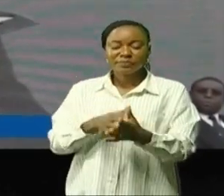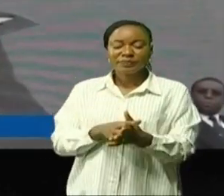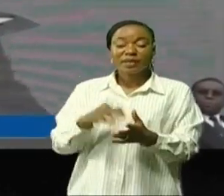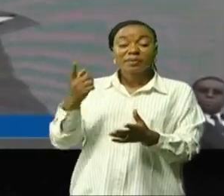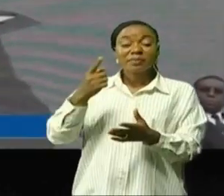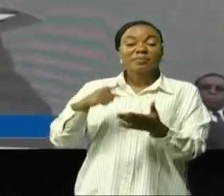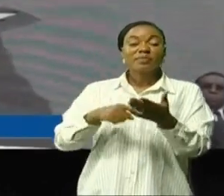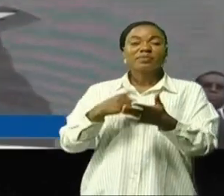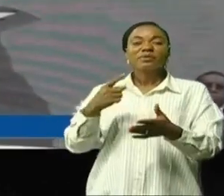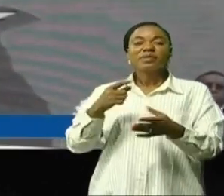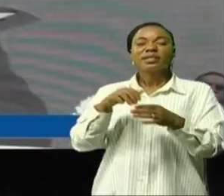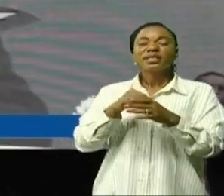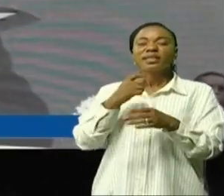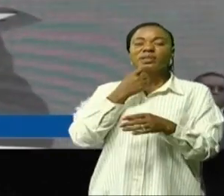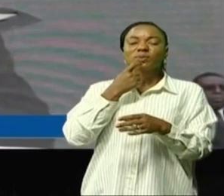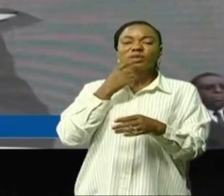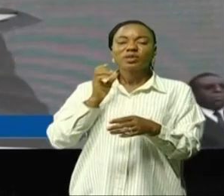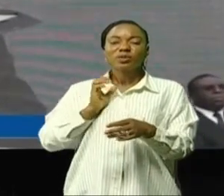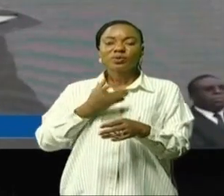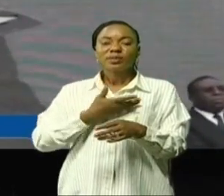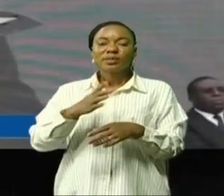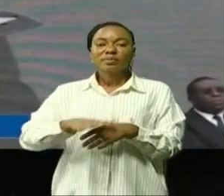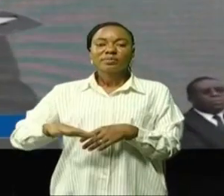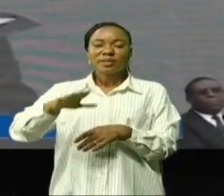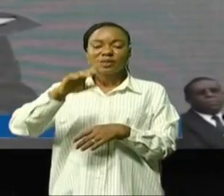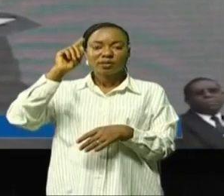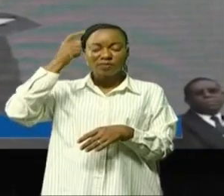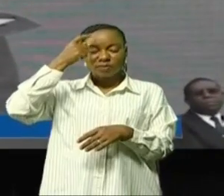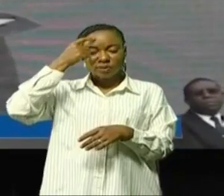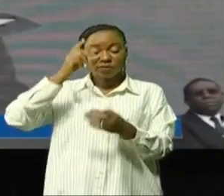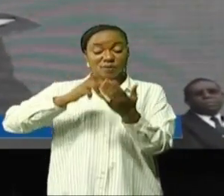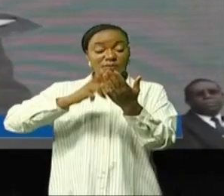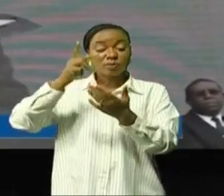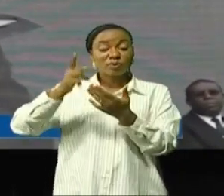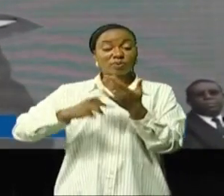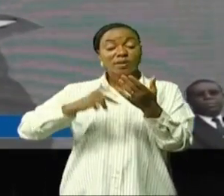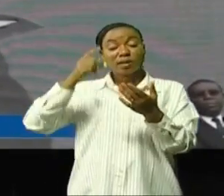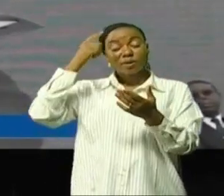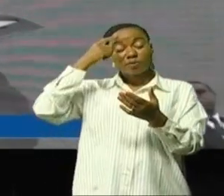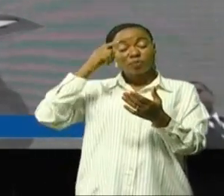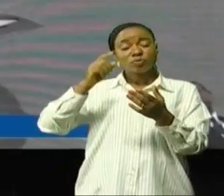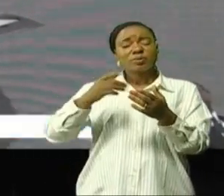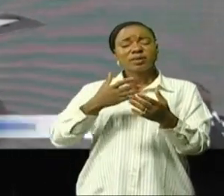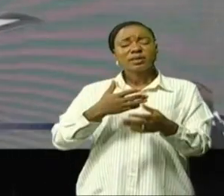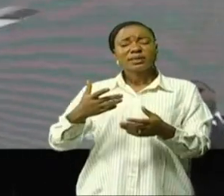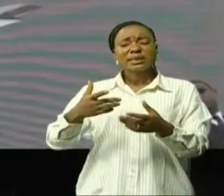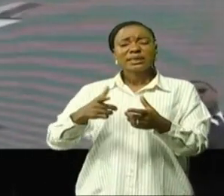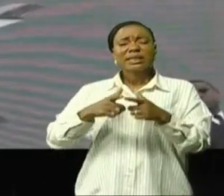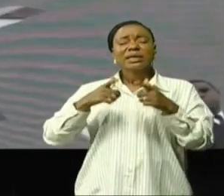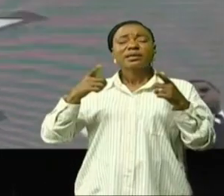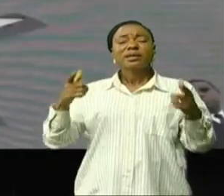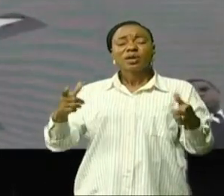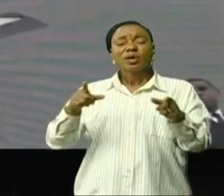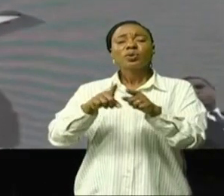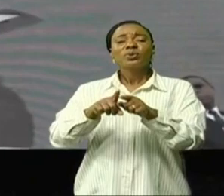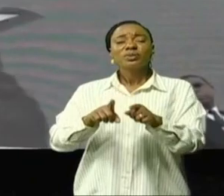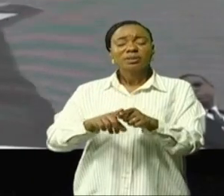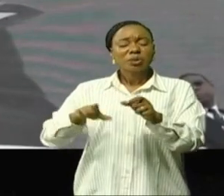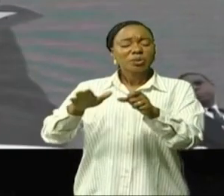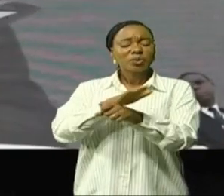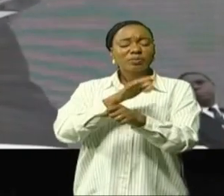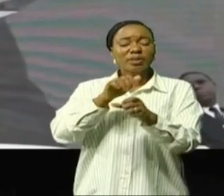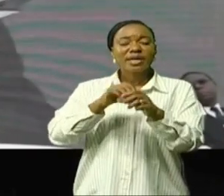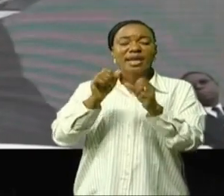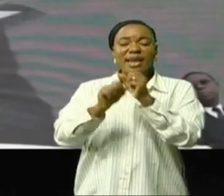première fois dans l'histoire de notre pays que le gouvernement déploie un programme d'une telle envergure aussi ambitieux que complet dans la